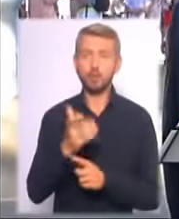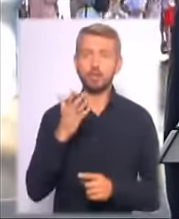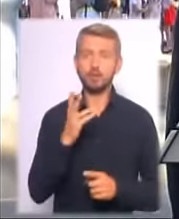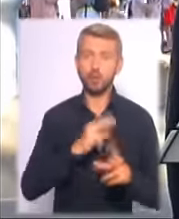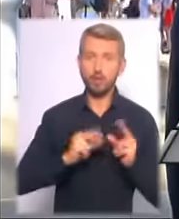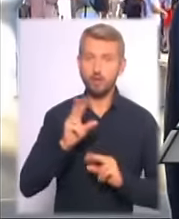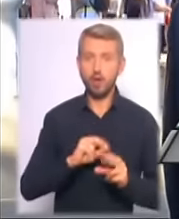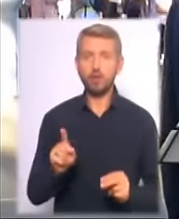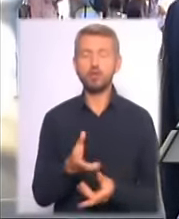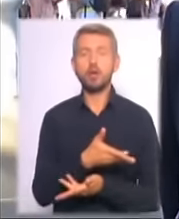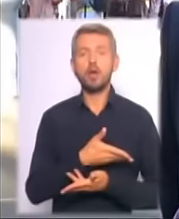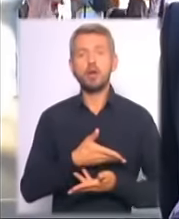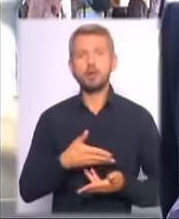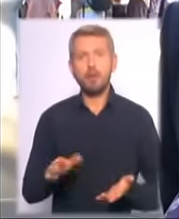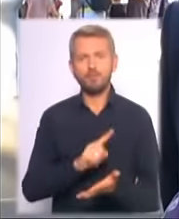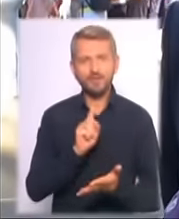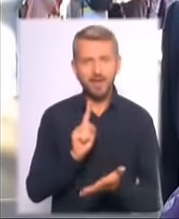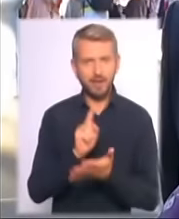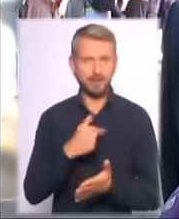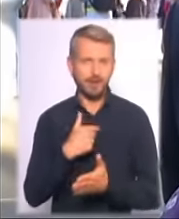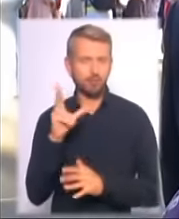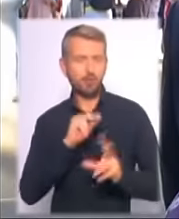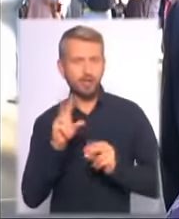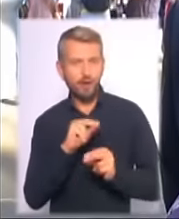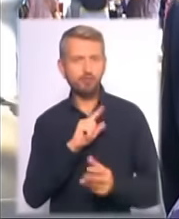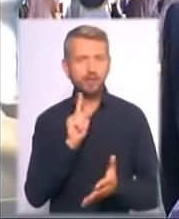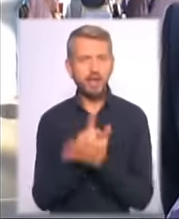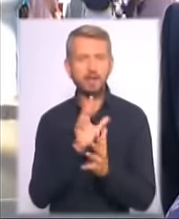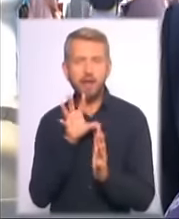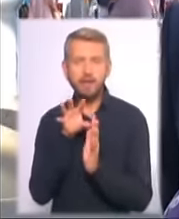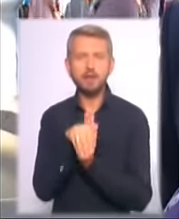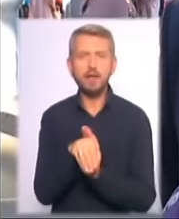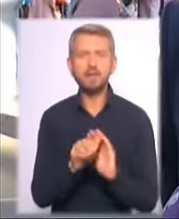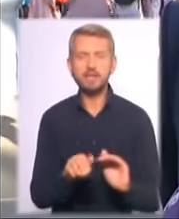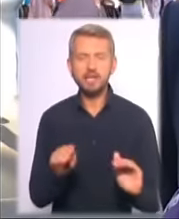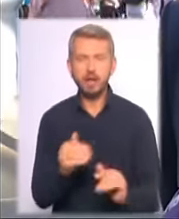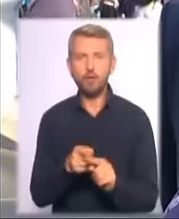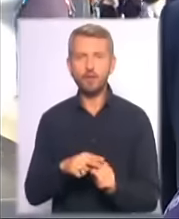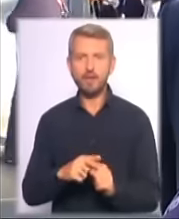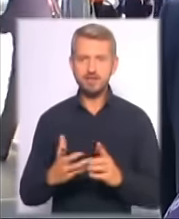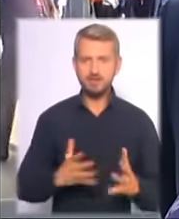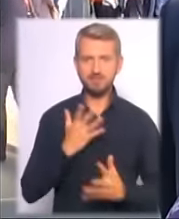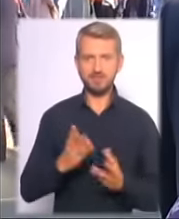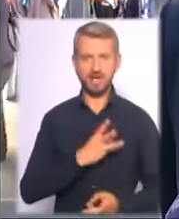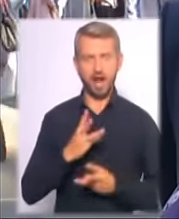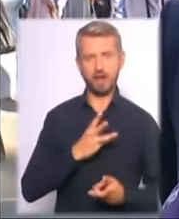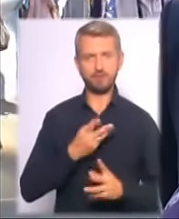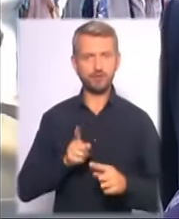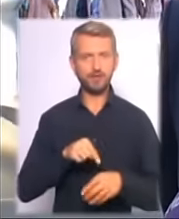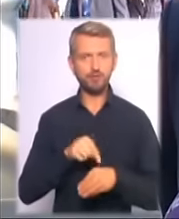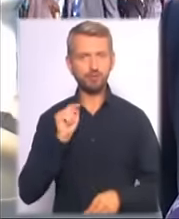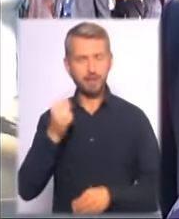нам вдається, я так дуже сподіваюся, закласти у дітей оцей драйв, оце відчуття